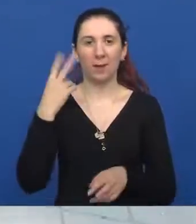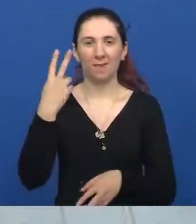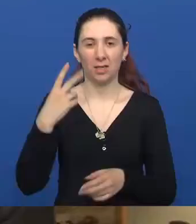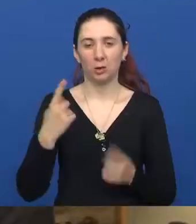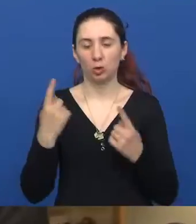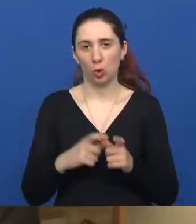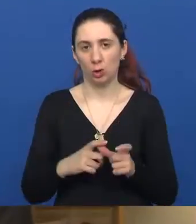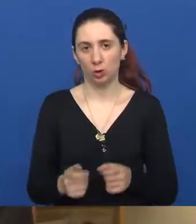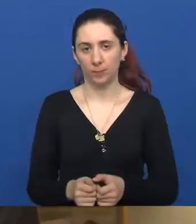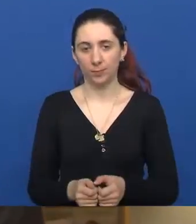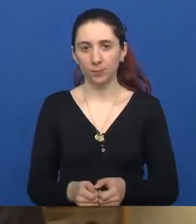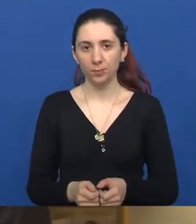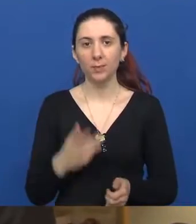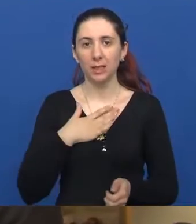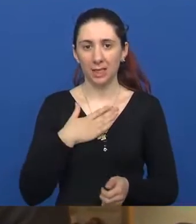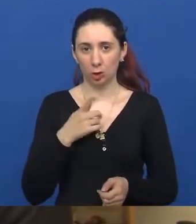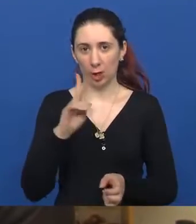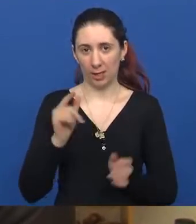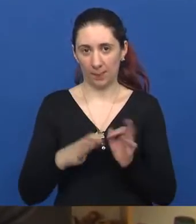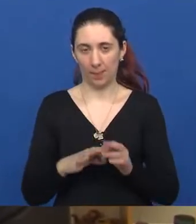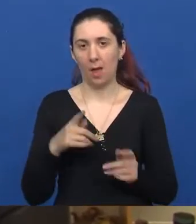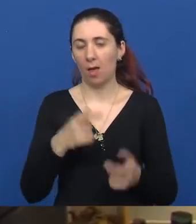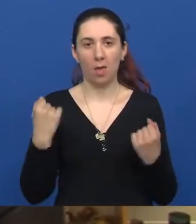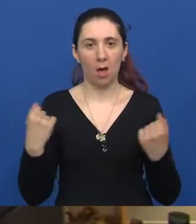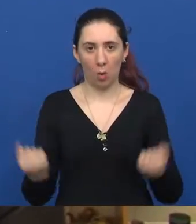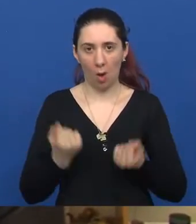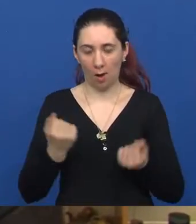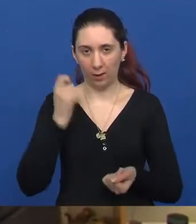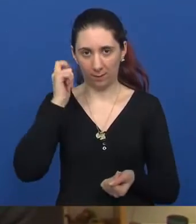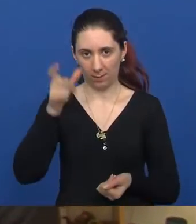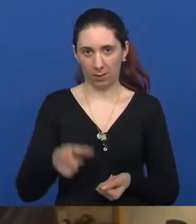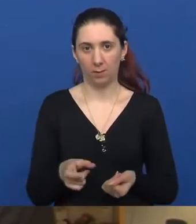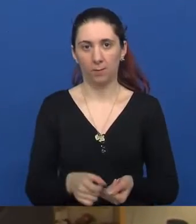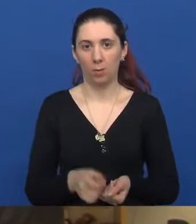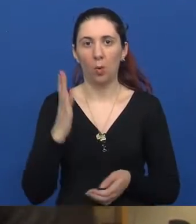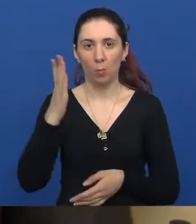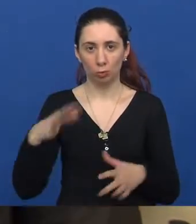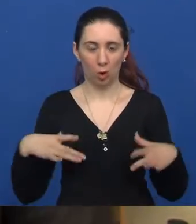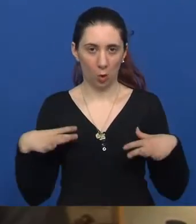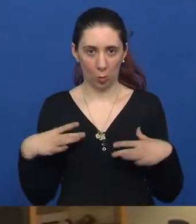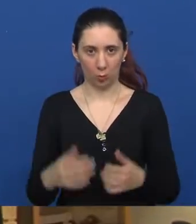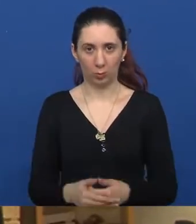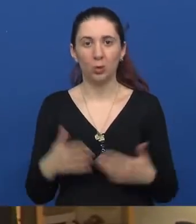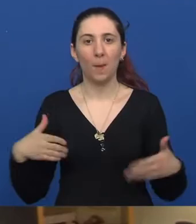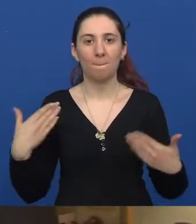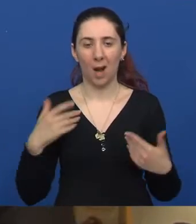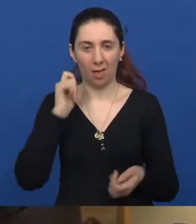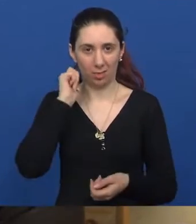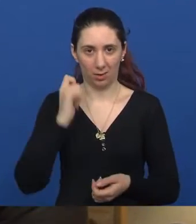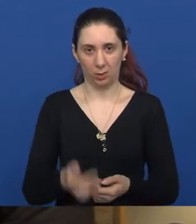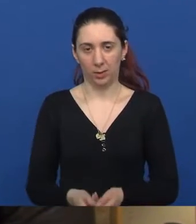stoljeća. Pa što se tiče naše Irme, Irma je jako aktivna djevojka, buduća gospodža, mlada dama,